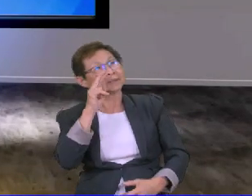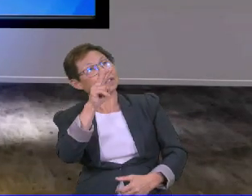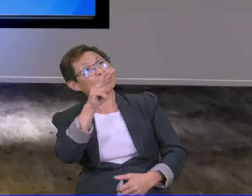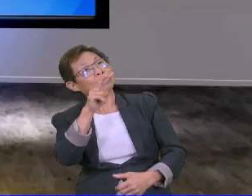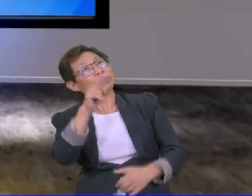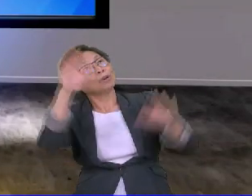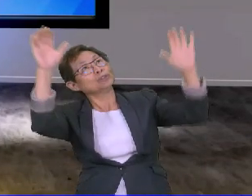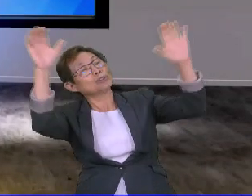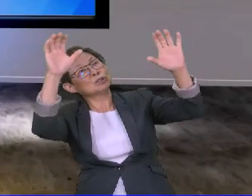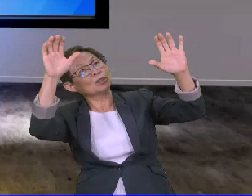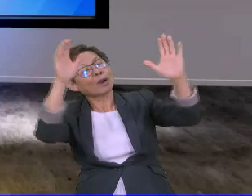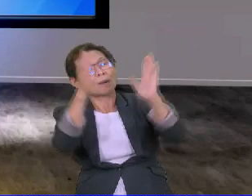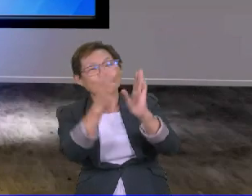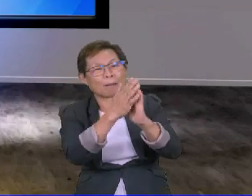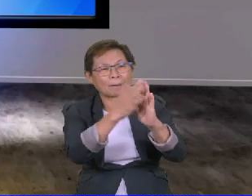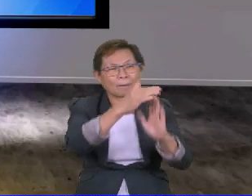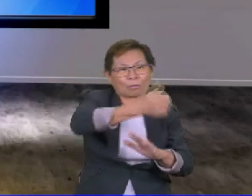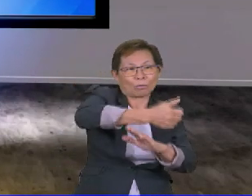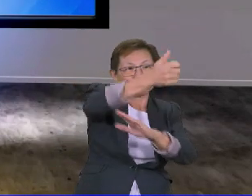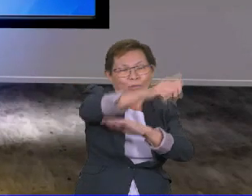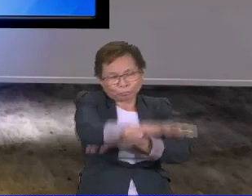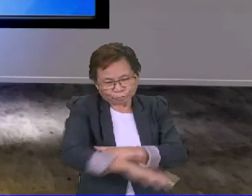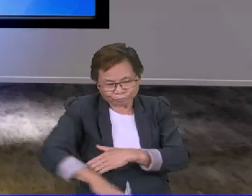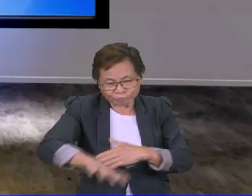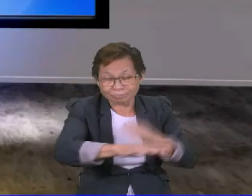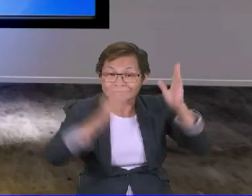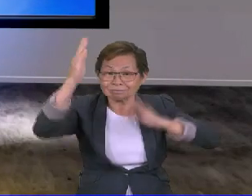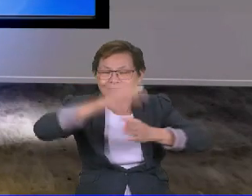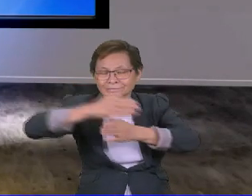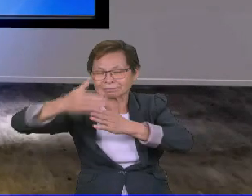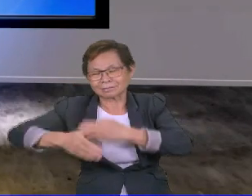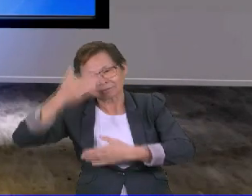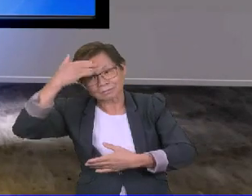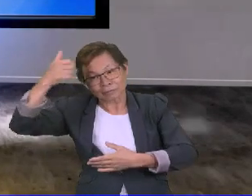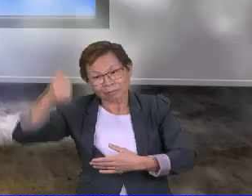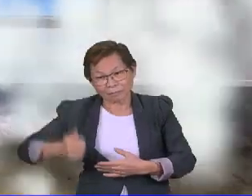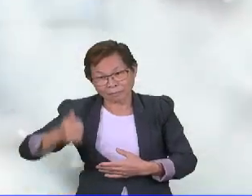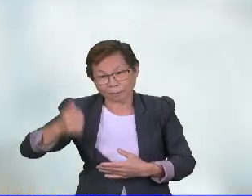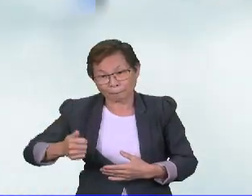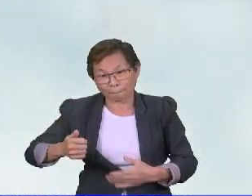tinjauan cuaca bagi bandar-bandar utama di Malaysia. Sekian, Assalamualaikum.